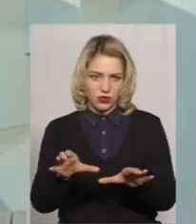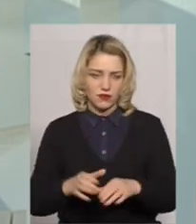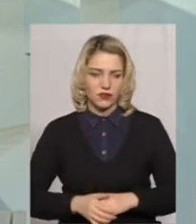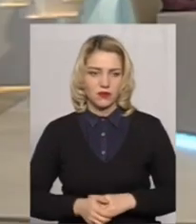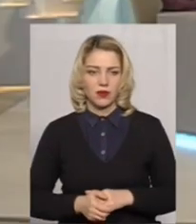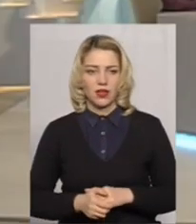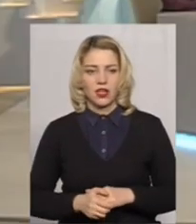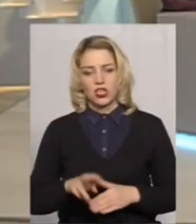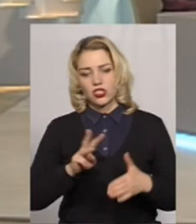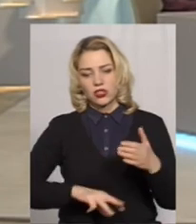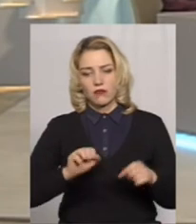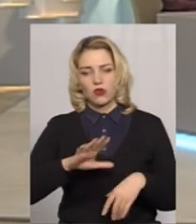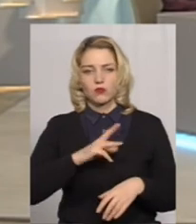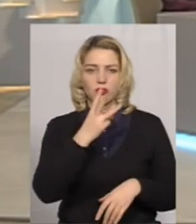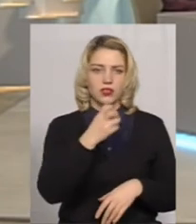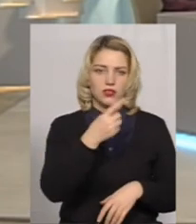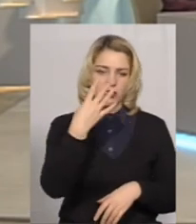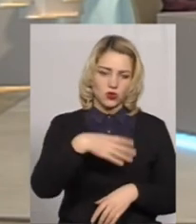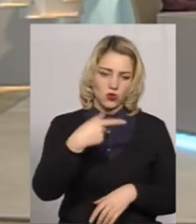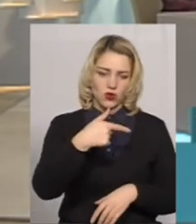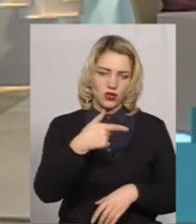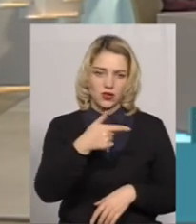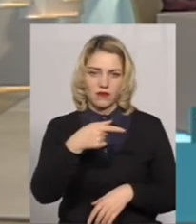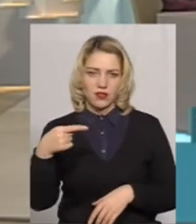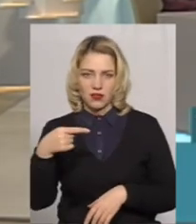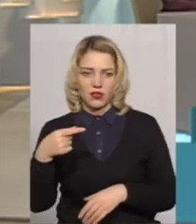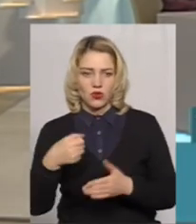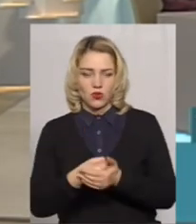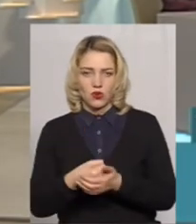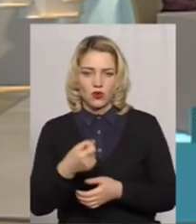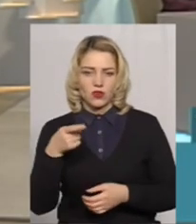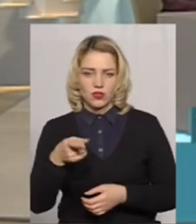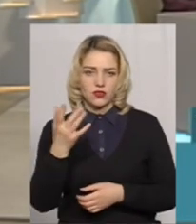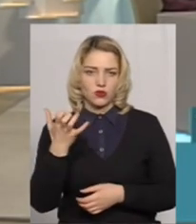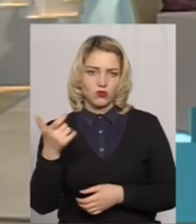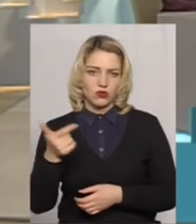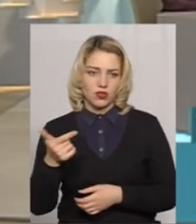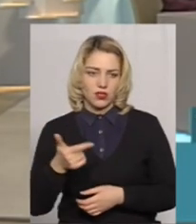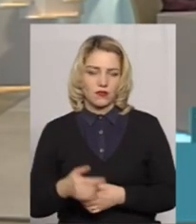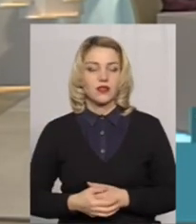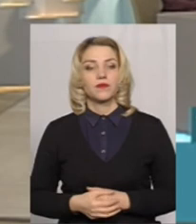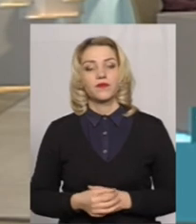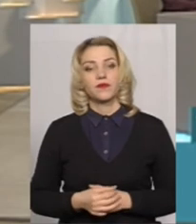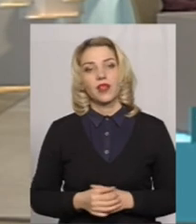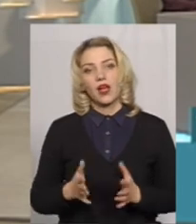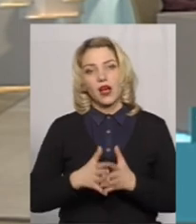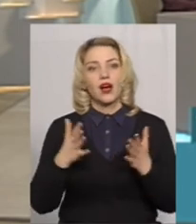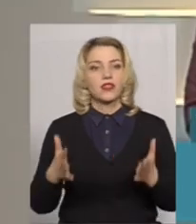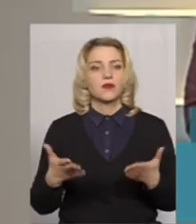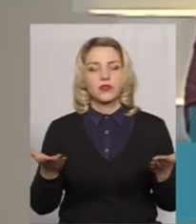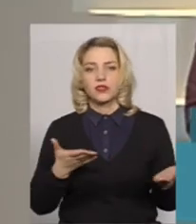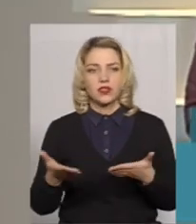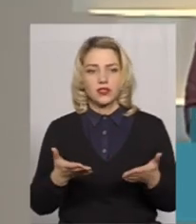штраф може бути від 340 гривень і максимальний – півтори тисячі. А найбільший,